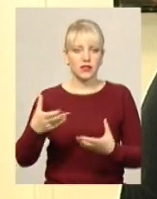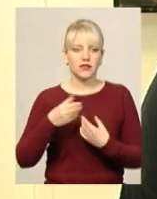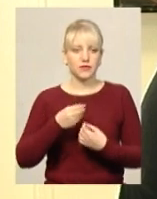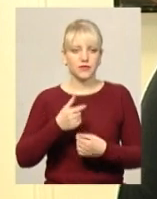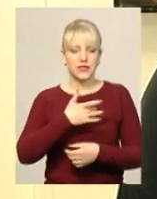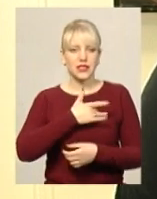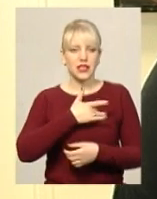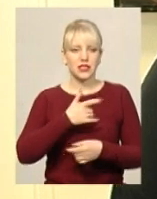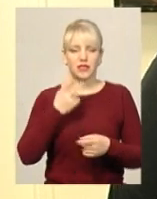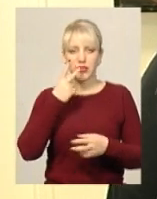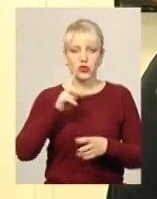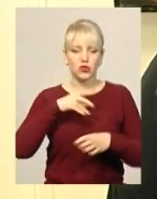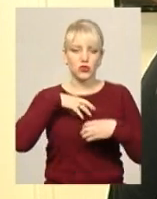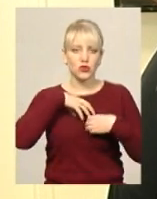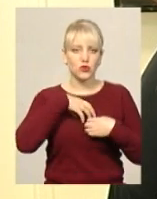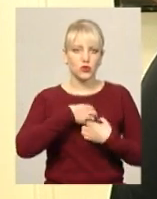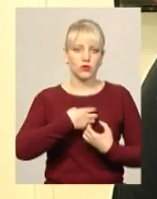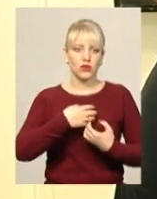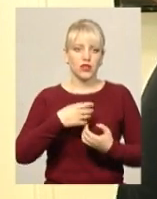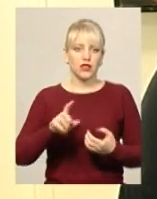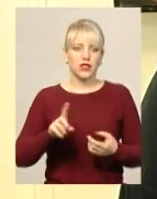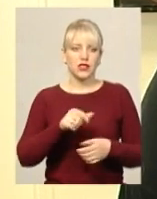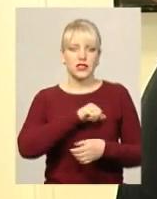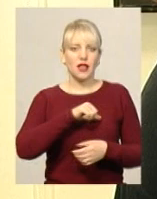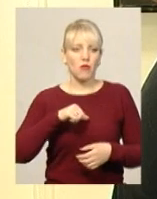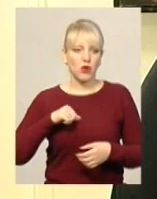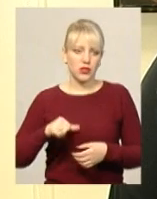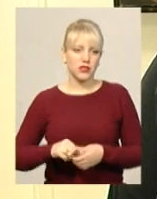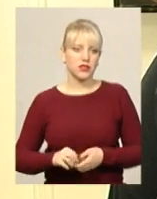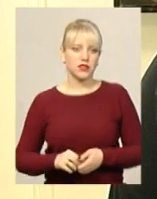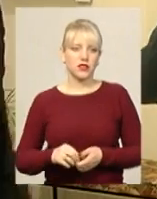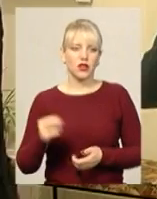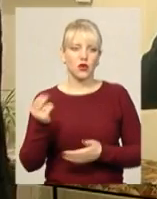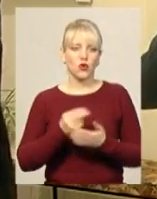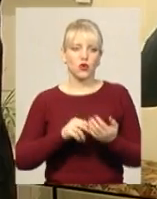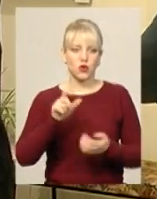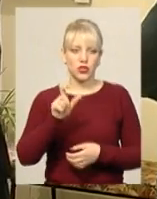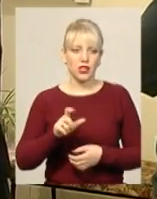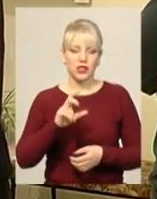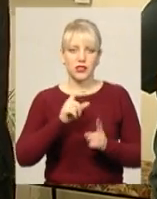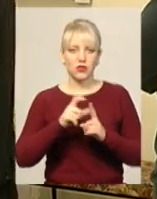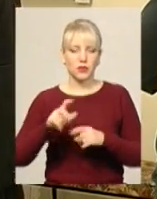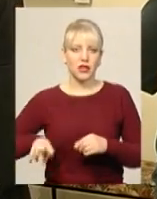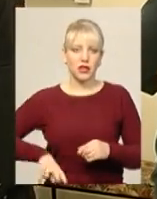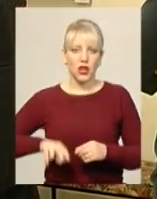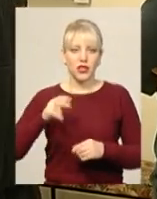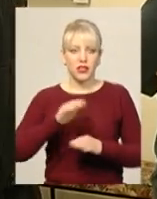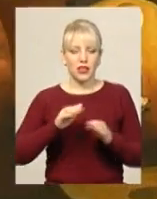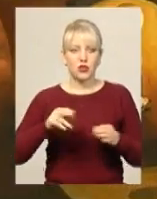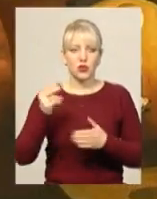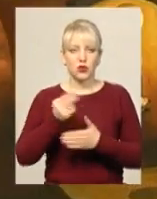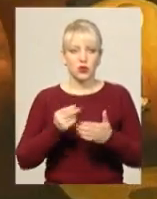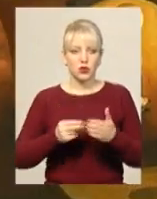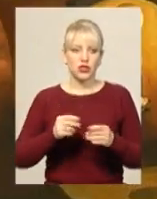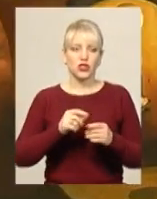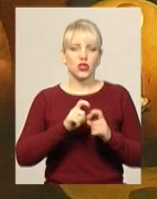такий сум і дуже видно самотність художника. За словами директорки дитячої художньої школи Лідії